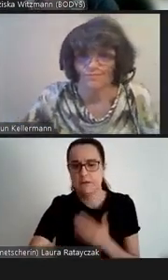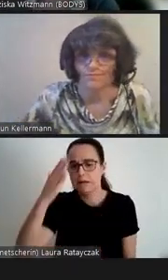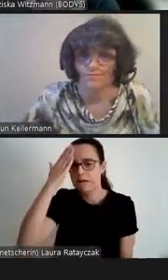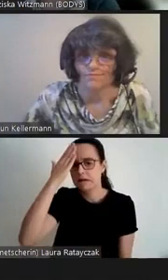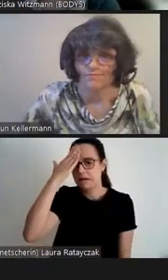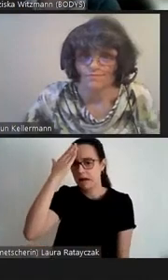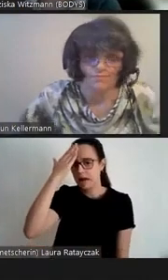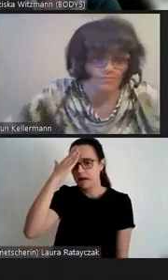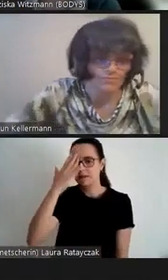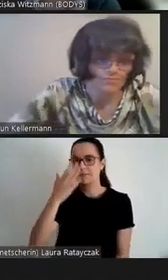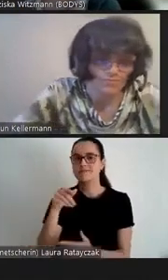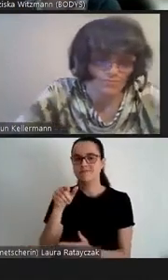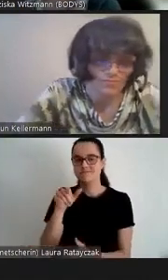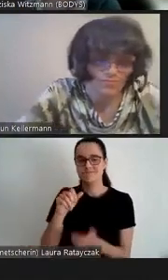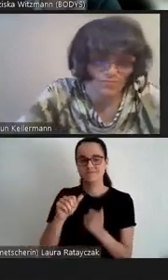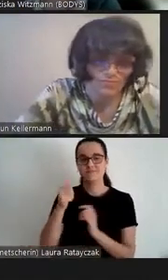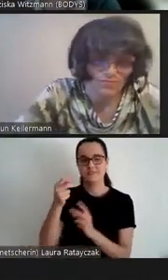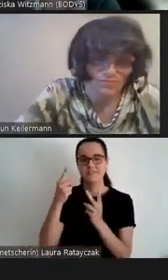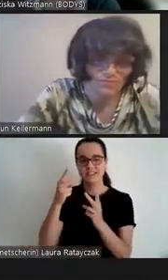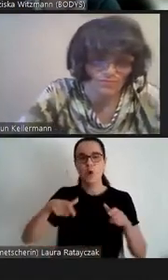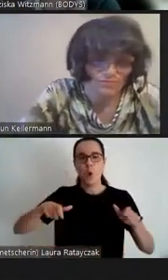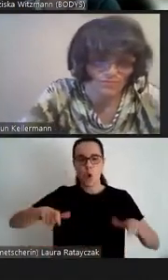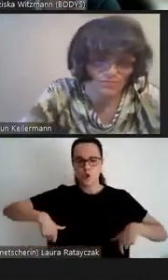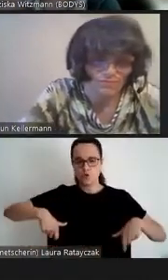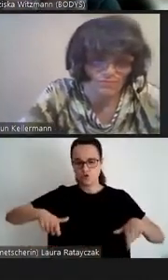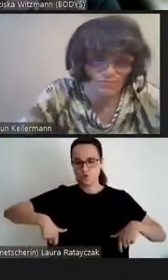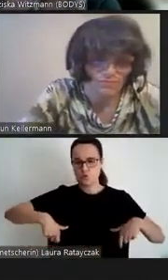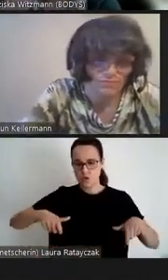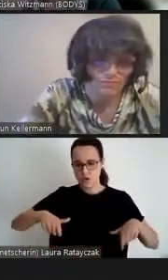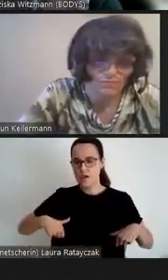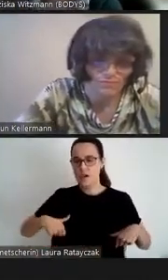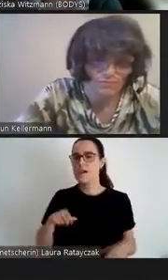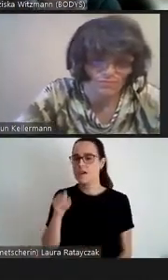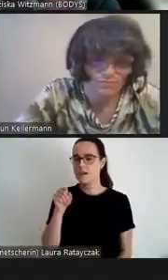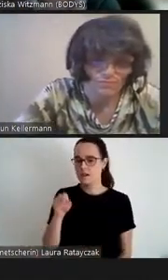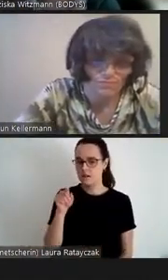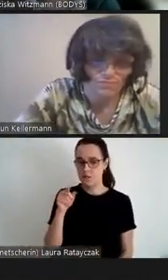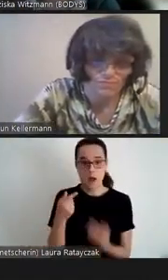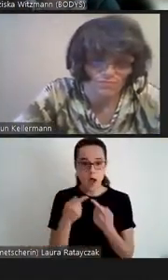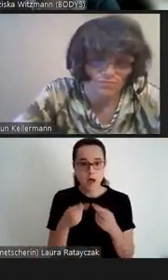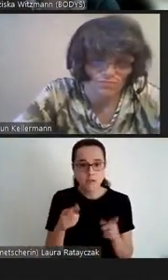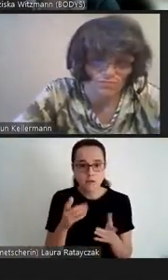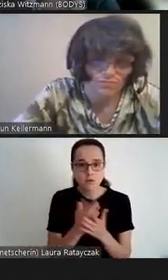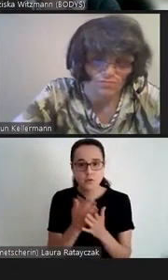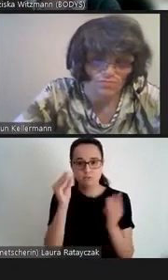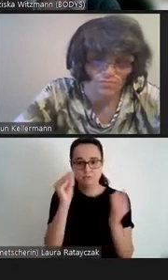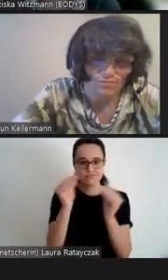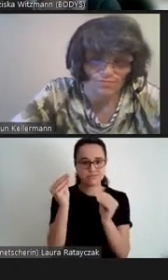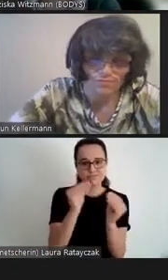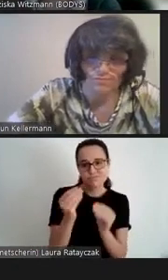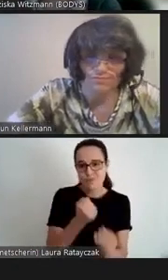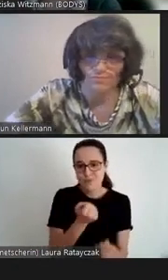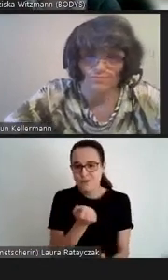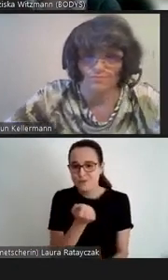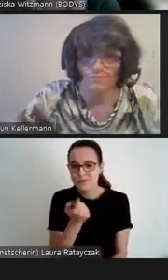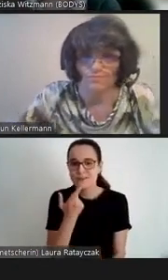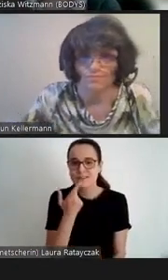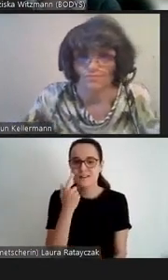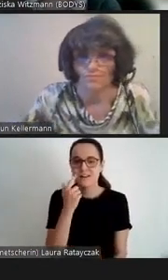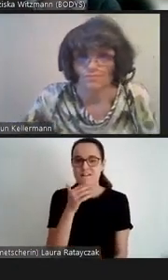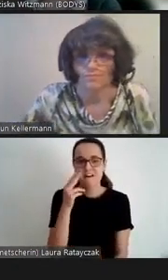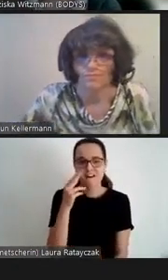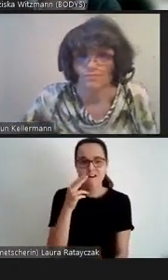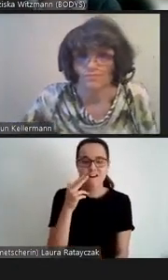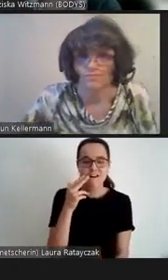eine wichtige Rolle spielt. Weitere Filme und Werke werden